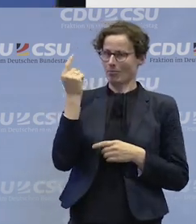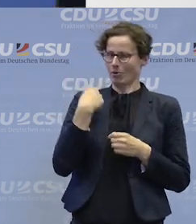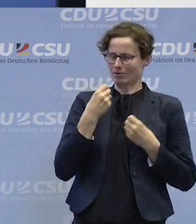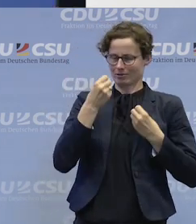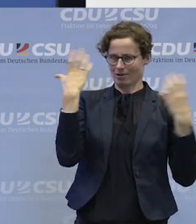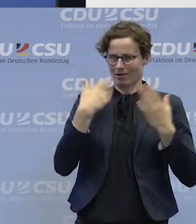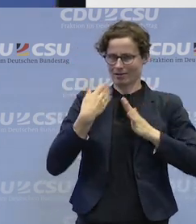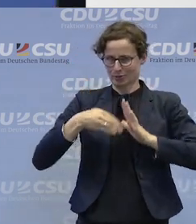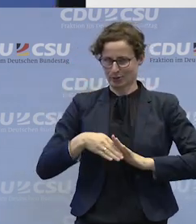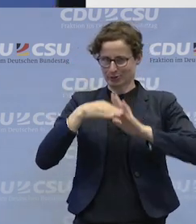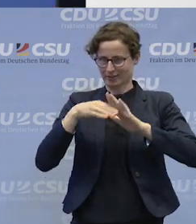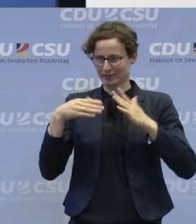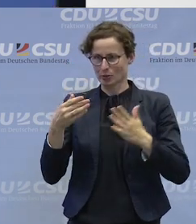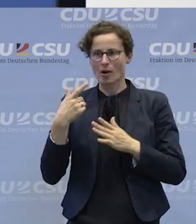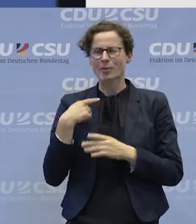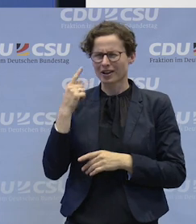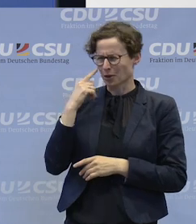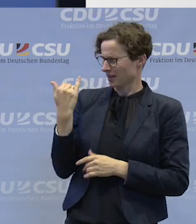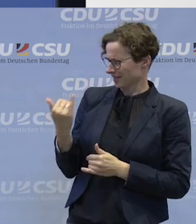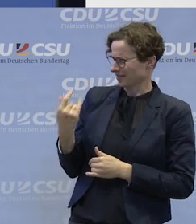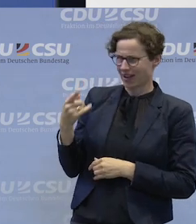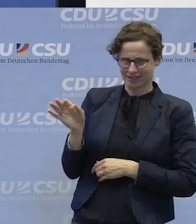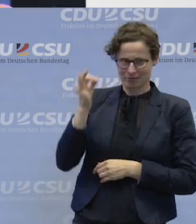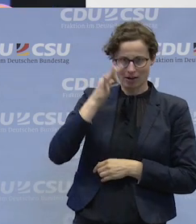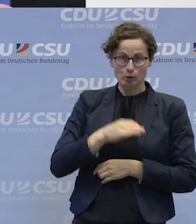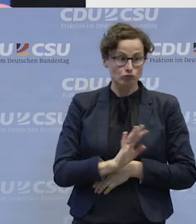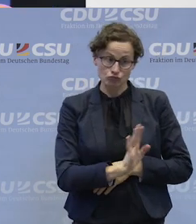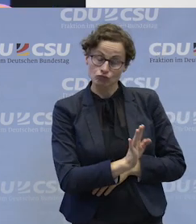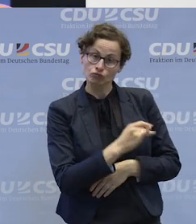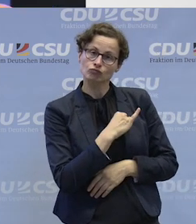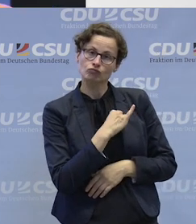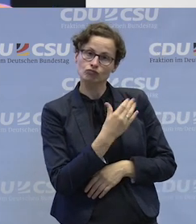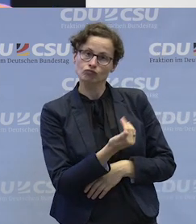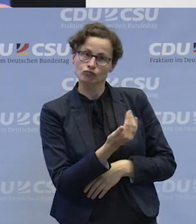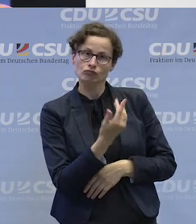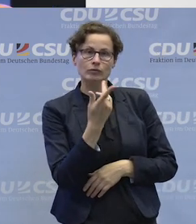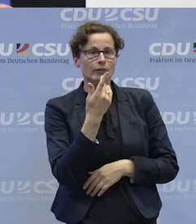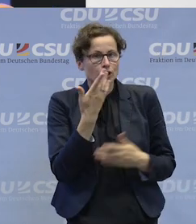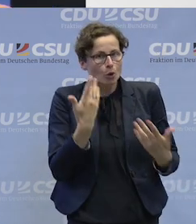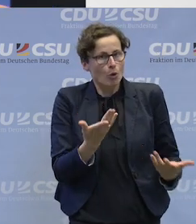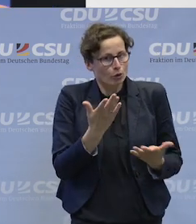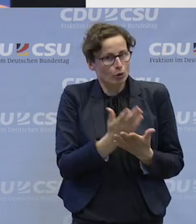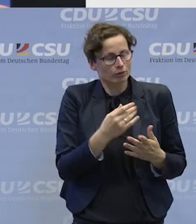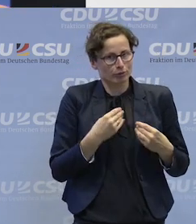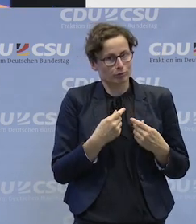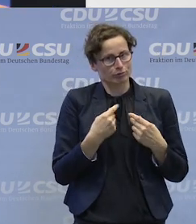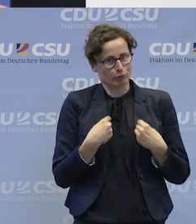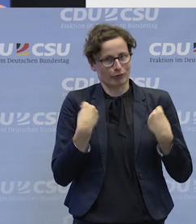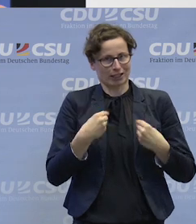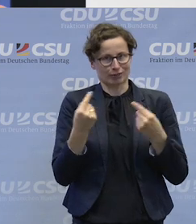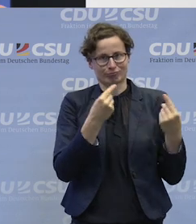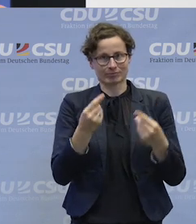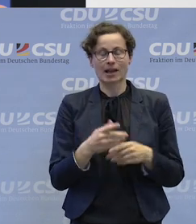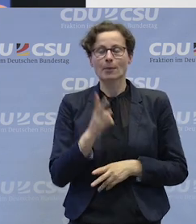Also kein Problem. Gut, aber Sie haben bestimmt eine ganz andere Frage an mich, richtig? Nö. Also ich habe die Frage gestellt, die ich fragen wollte. Aber Stichwort